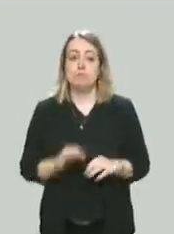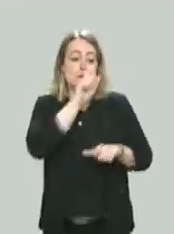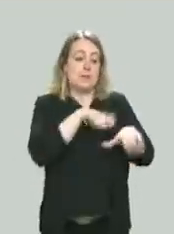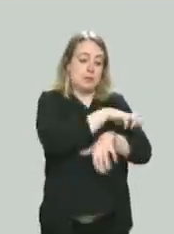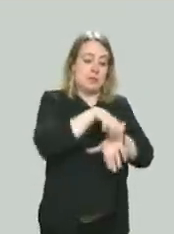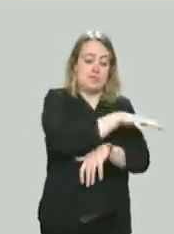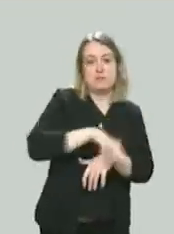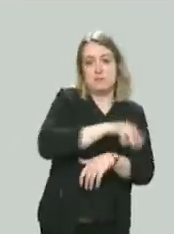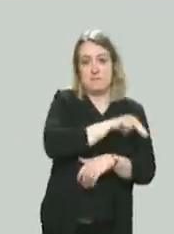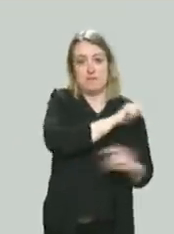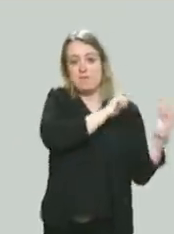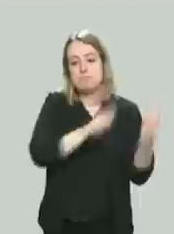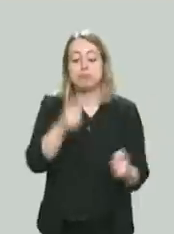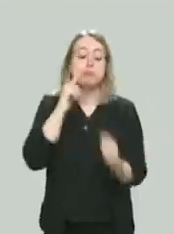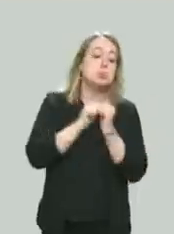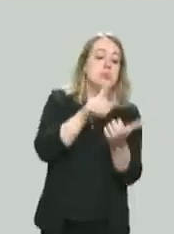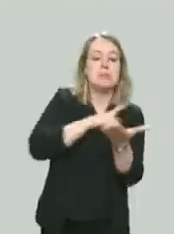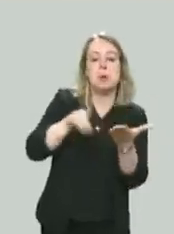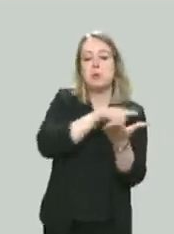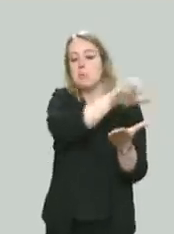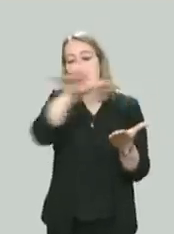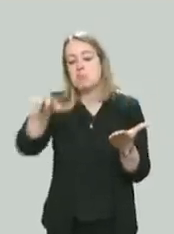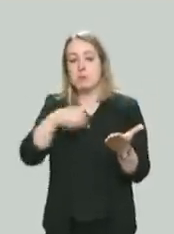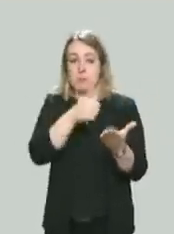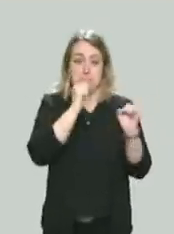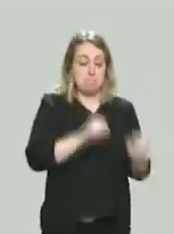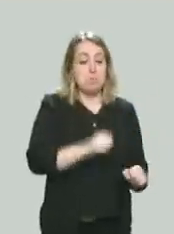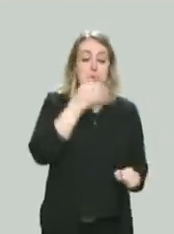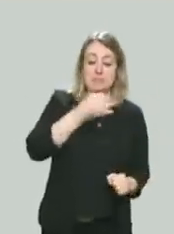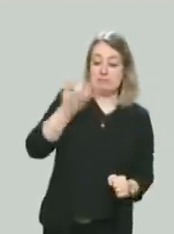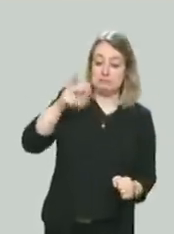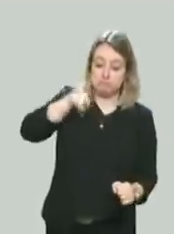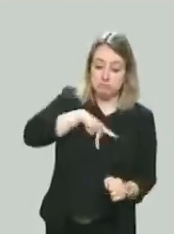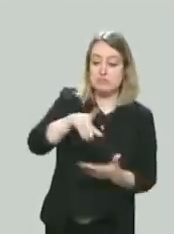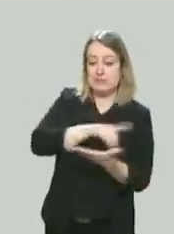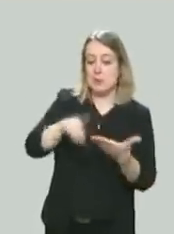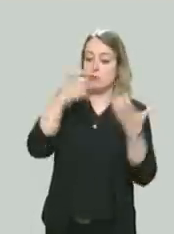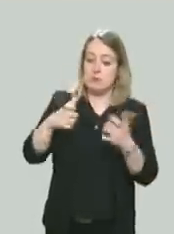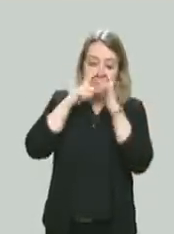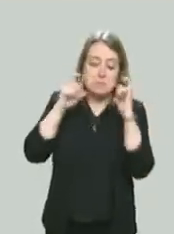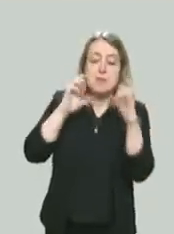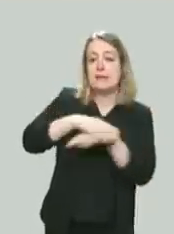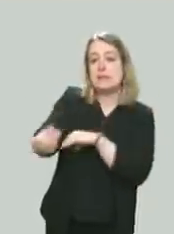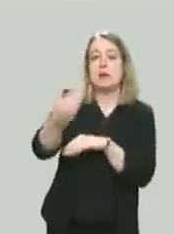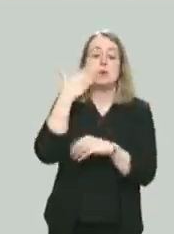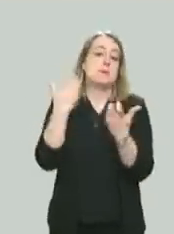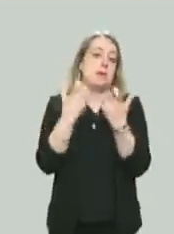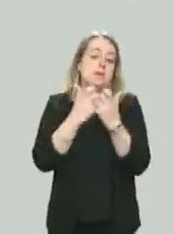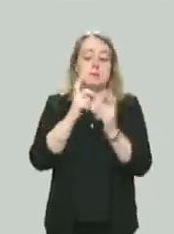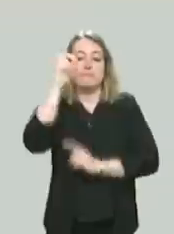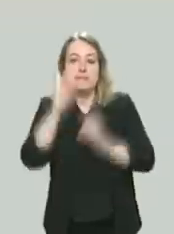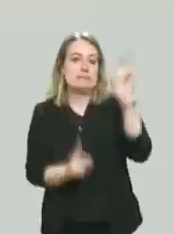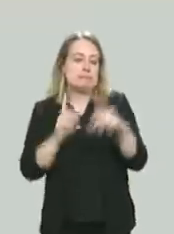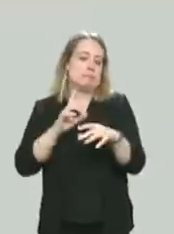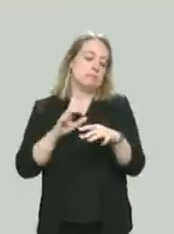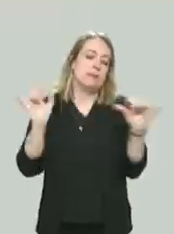aussi habilités, département par département, à rendre obligatoire le port du masque en extérieur pour des événements en extérieur, tels que par